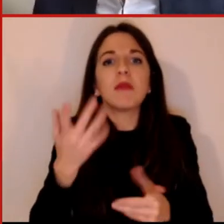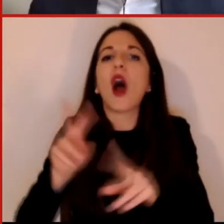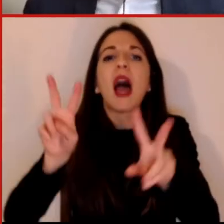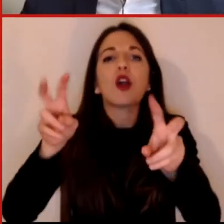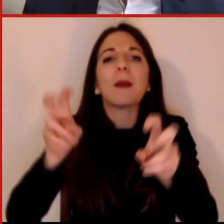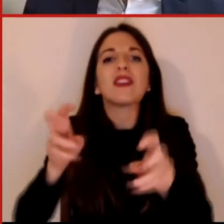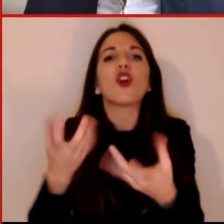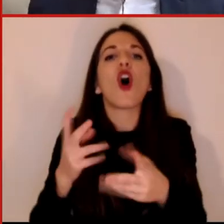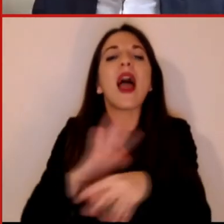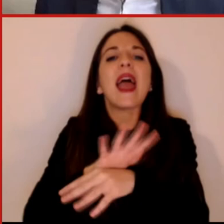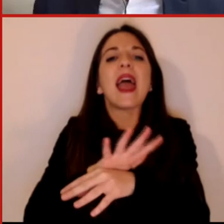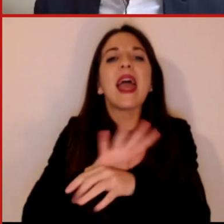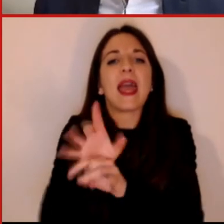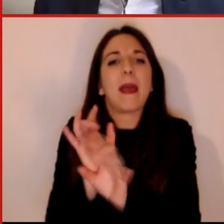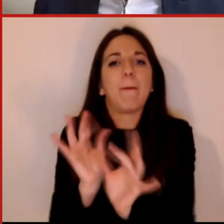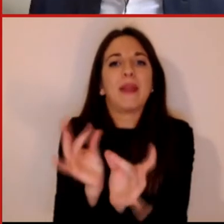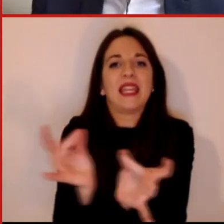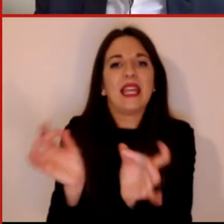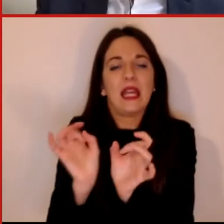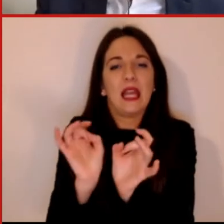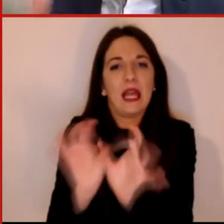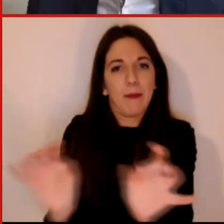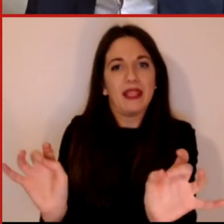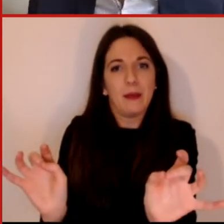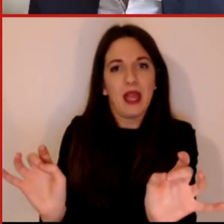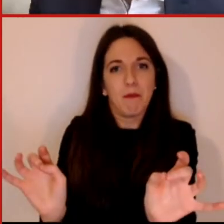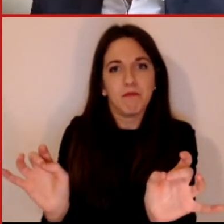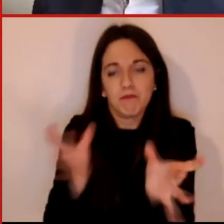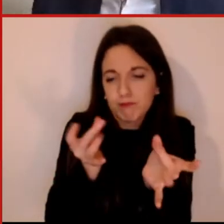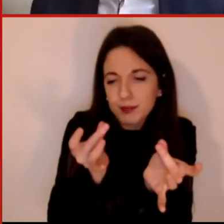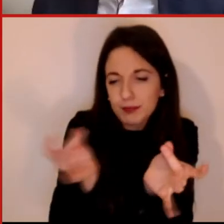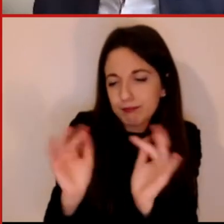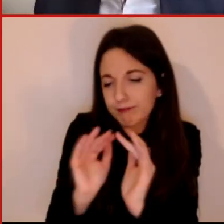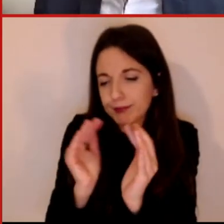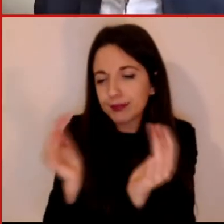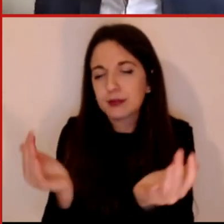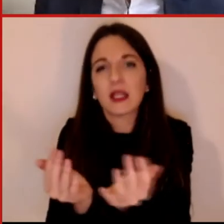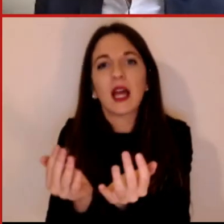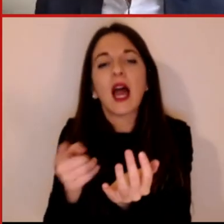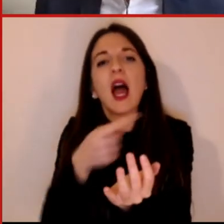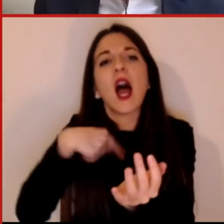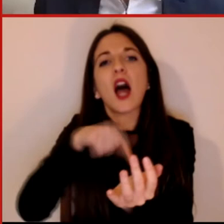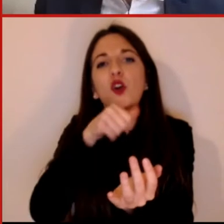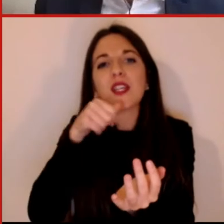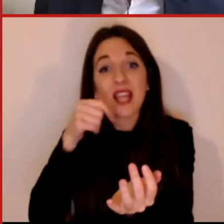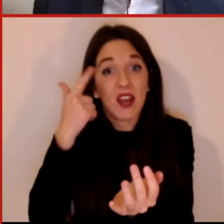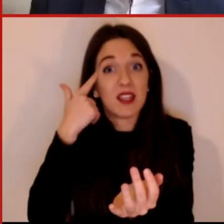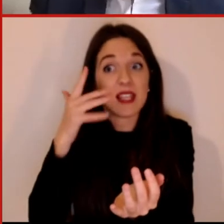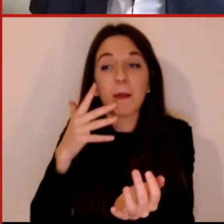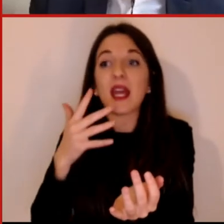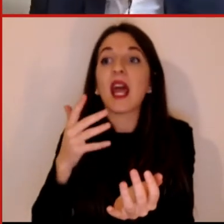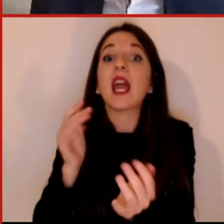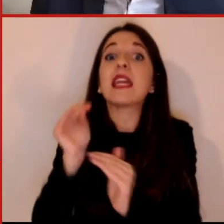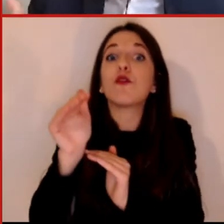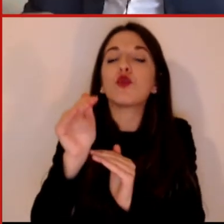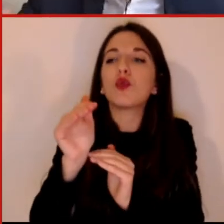'epidemia, come si trasmette questa malattia e tutto questo si evolve nel tempo e crea quella che noi chiamiamo incertezza previsionale. Quindi quello